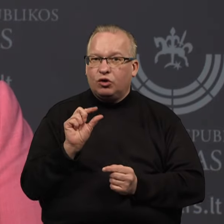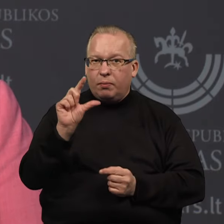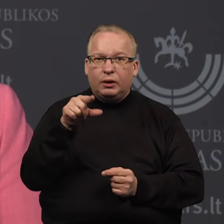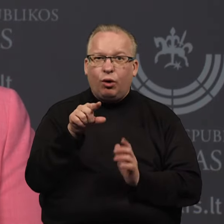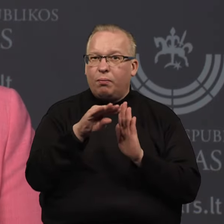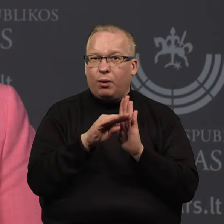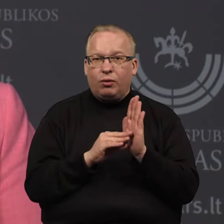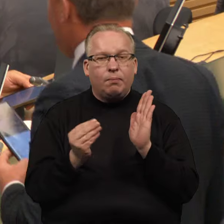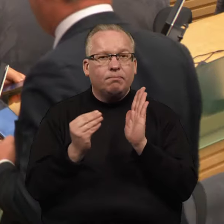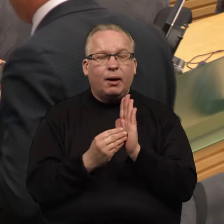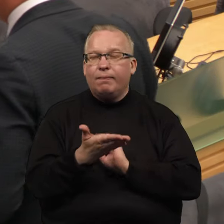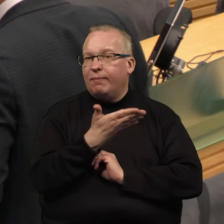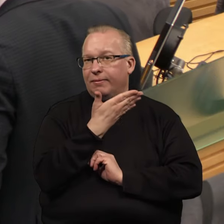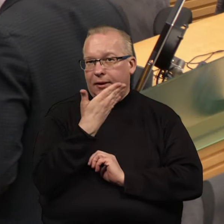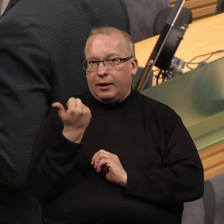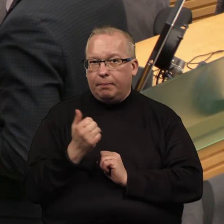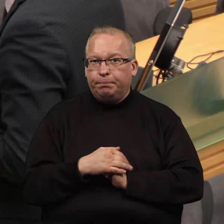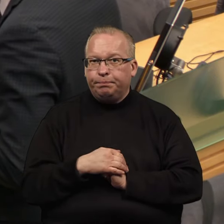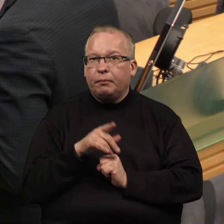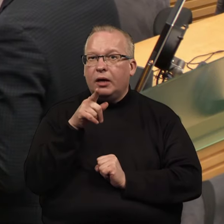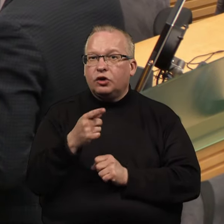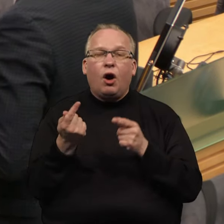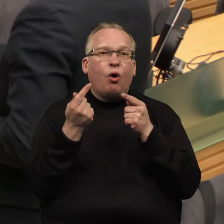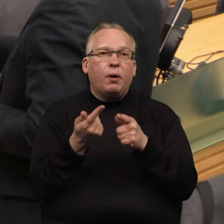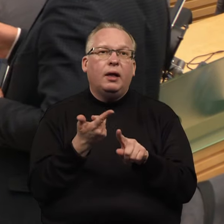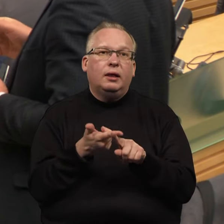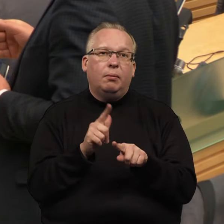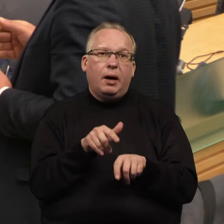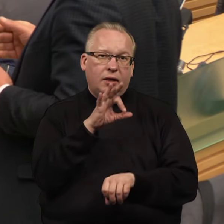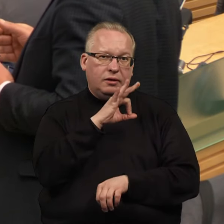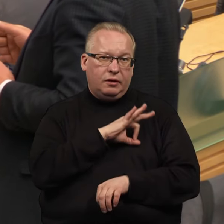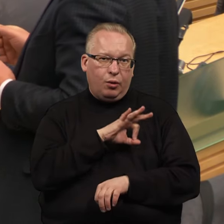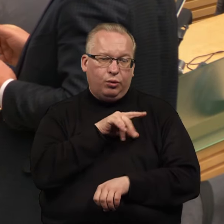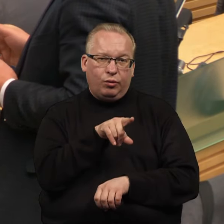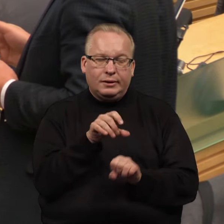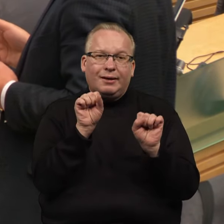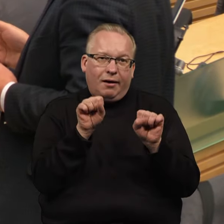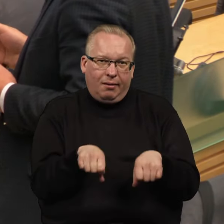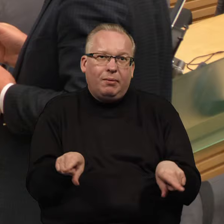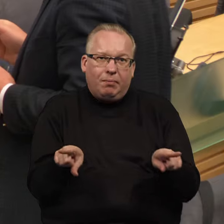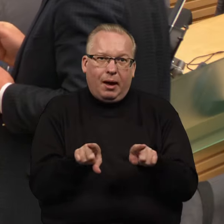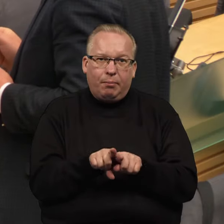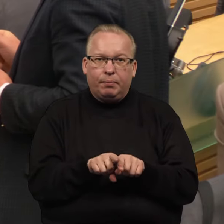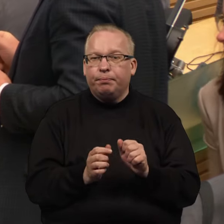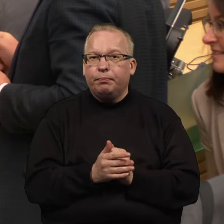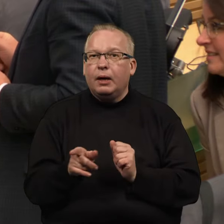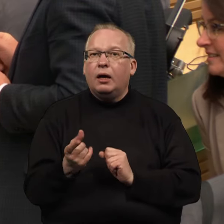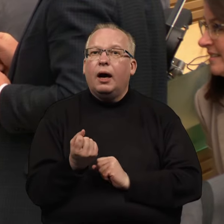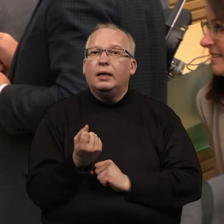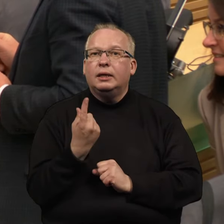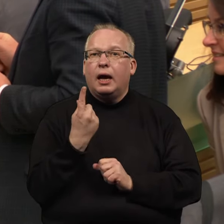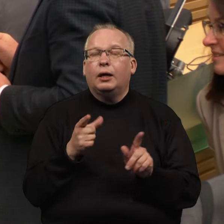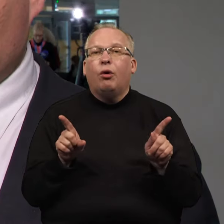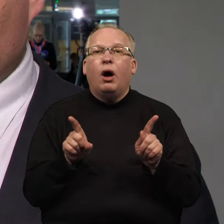toje programoje tikrai nėra. Sakyčiau, kad čia galbūt to pozicija labiau pasinaudojo progat. Čia kylo truputėlį toksai,